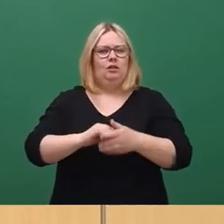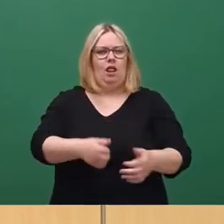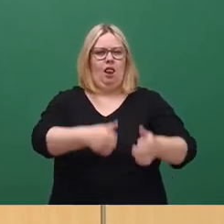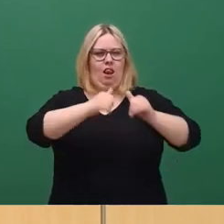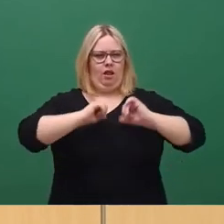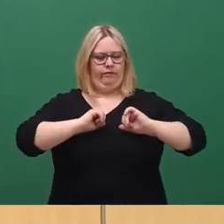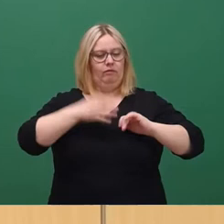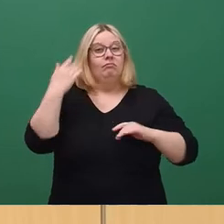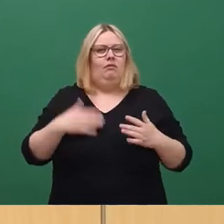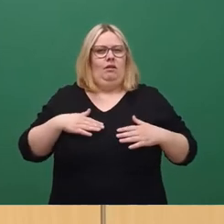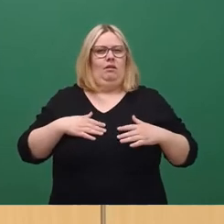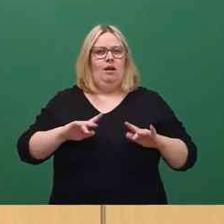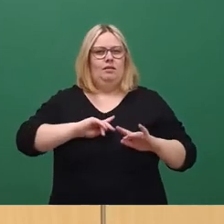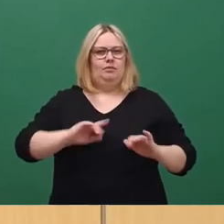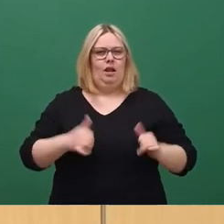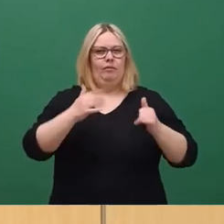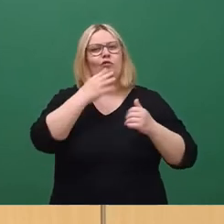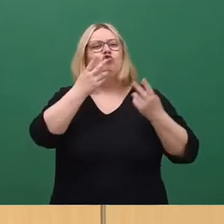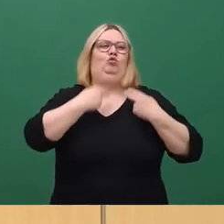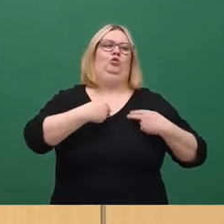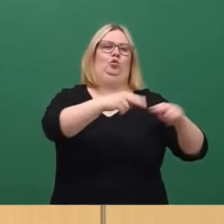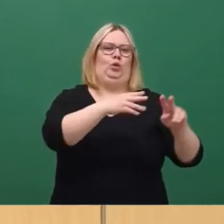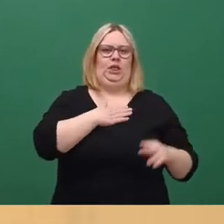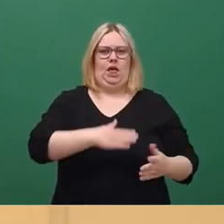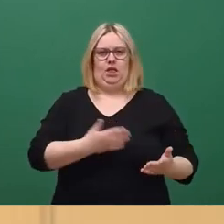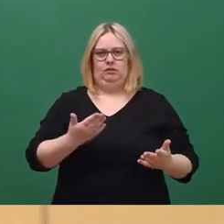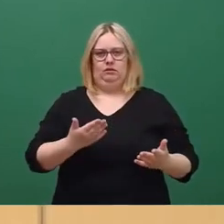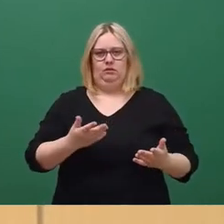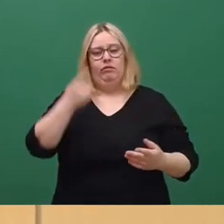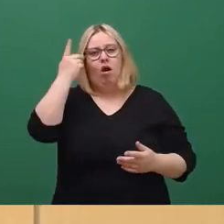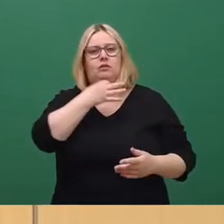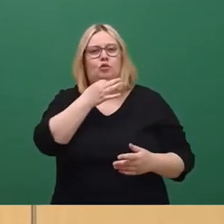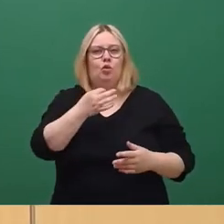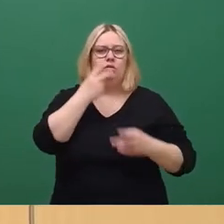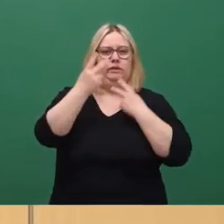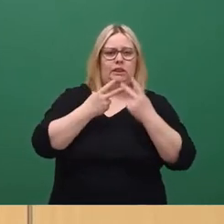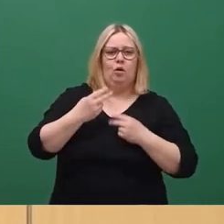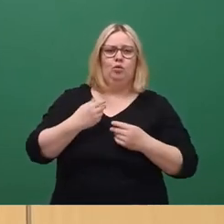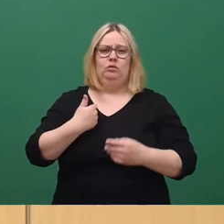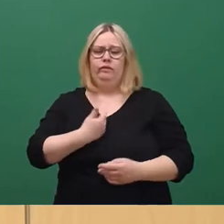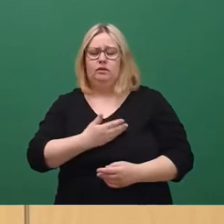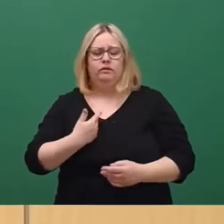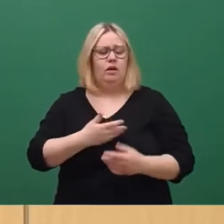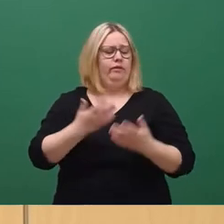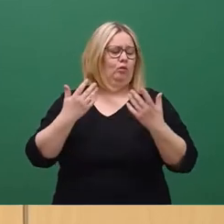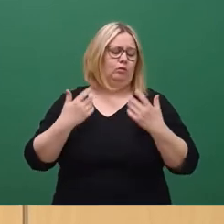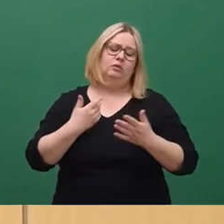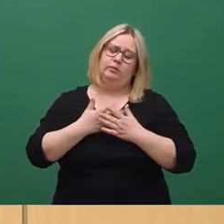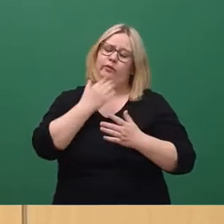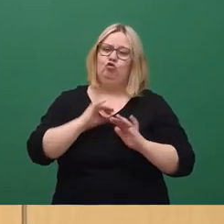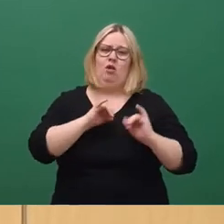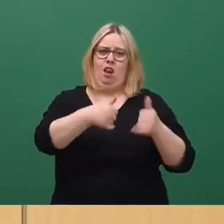erlebt haben, jetzt zurückgeben. Wir wissen um die Not, um die Verzweiflung und deshalb wollen wir handeln.